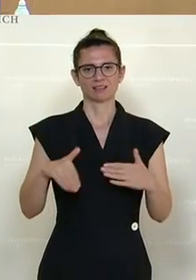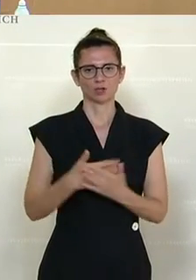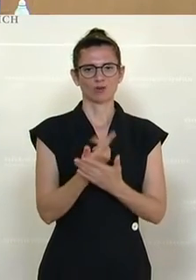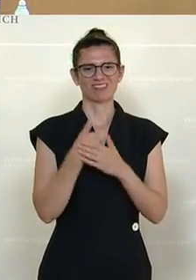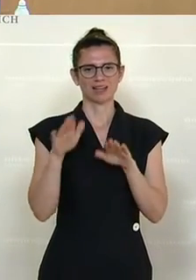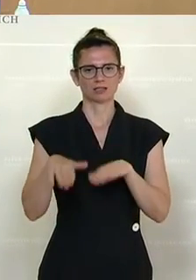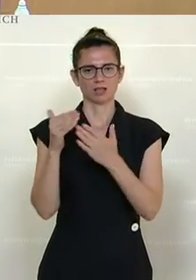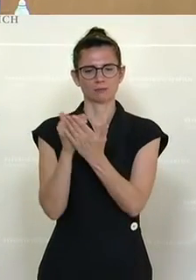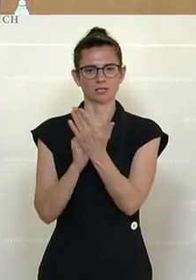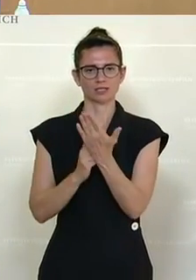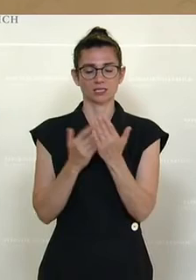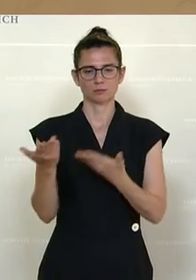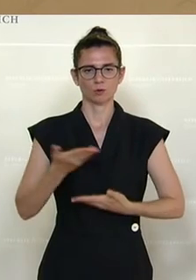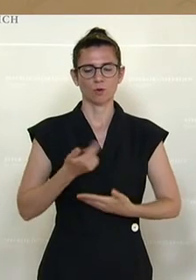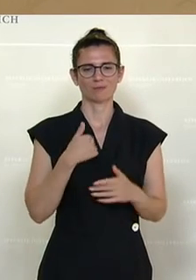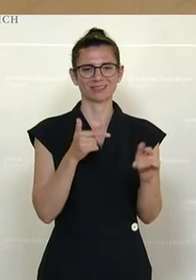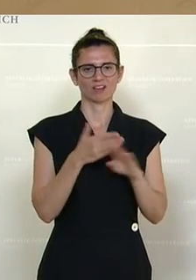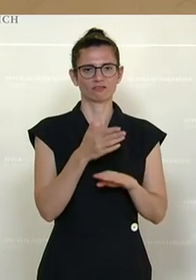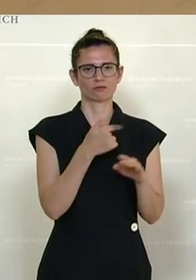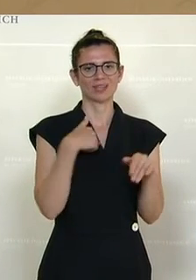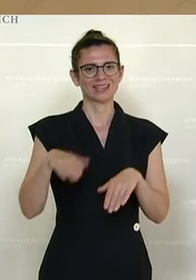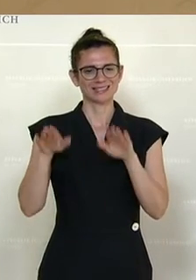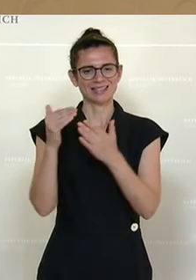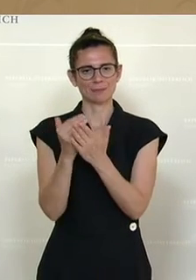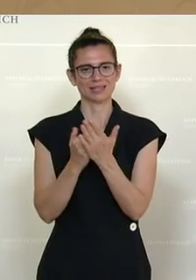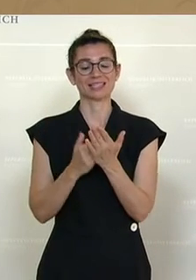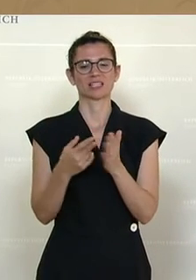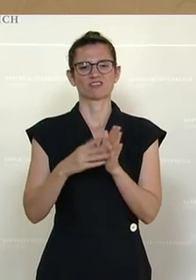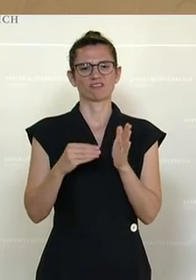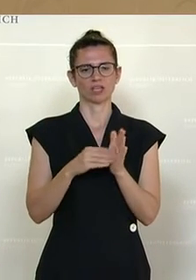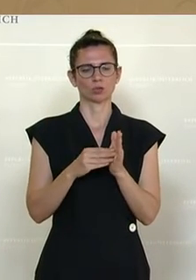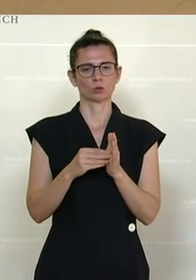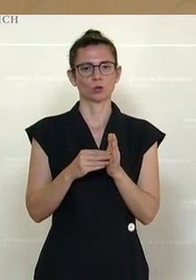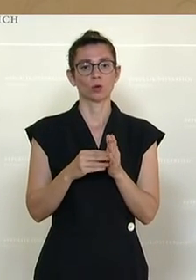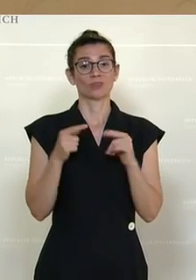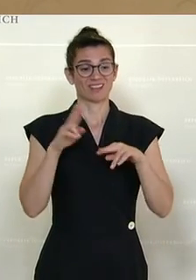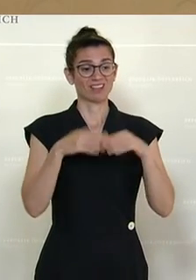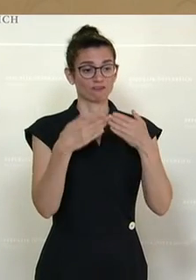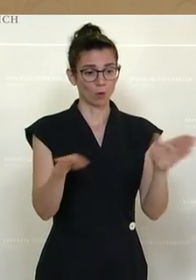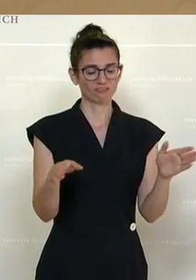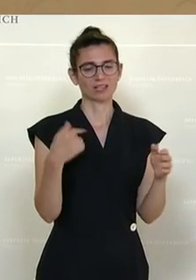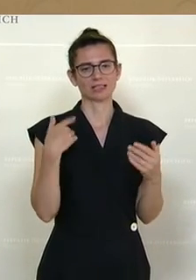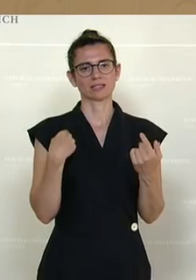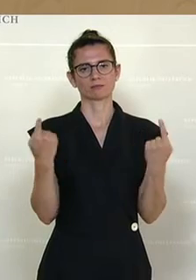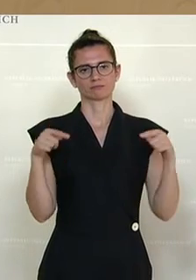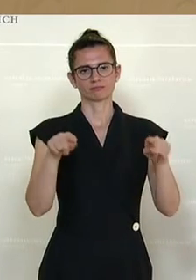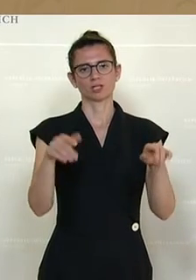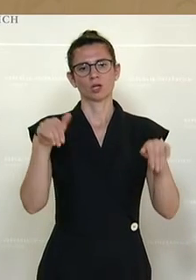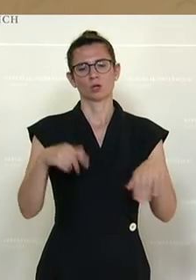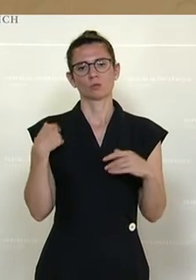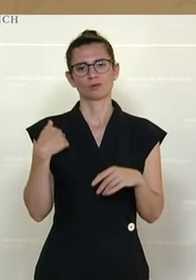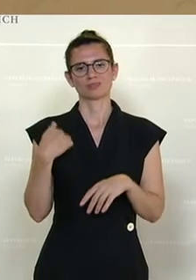Islamgesetz erhalten, lediglich für die Vollziehung des Islamgesetzes heranzuziehen und bei Veröffentlichung analog dem Vorschlag des